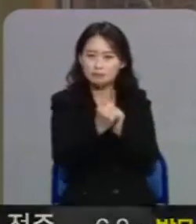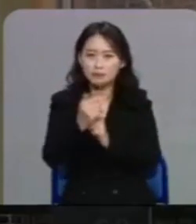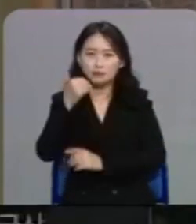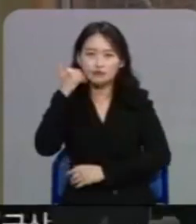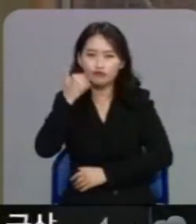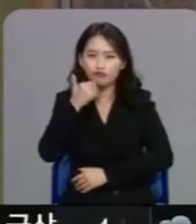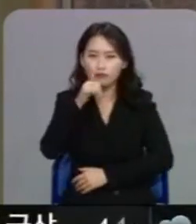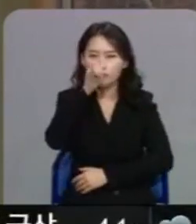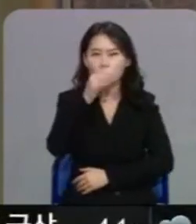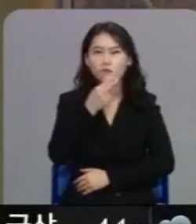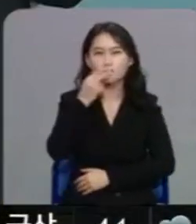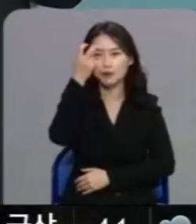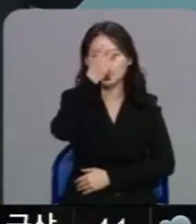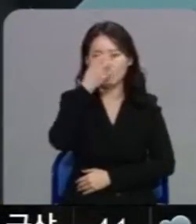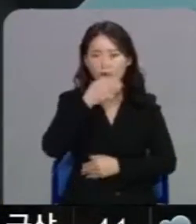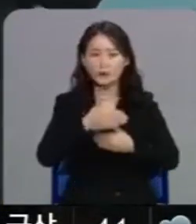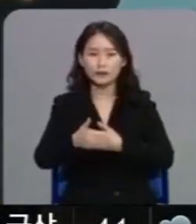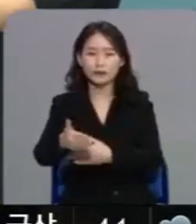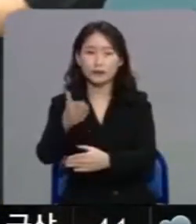진행하고 있습니다.